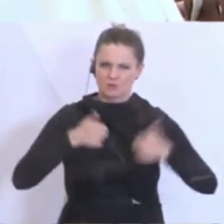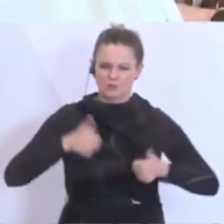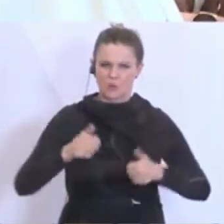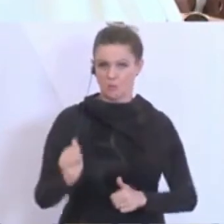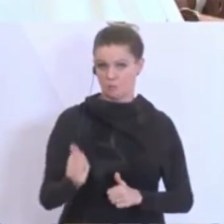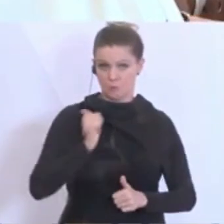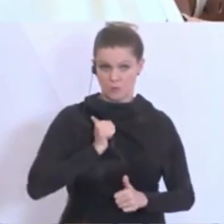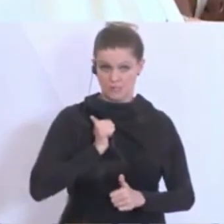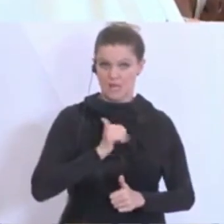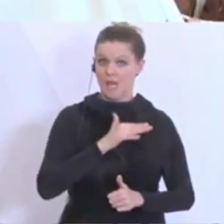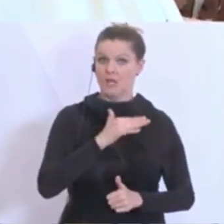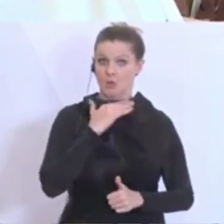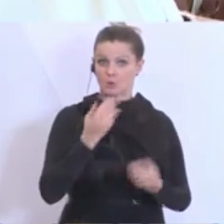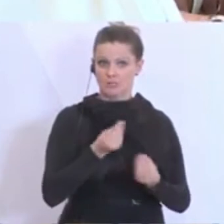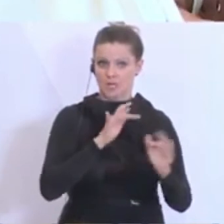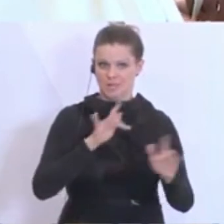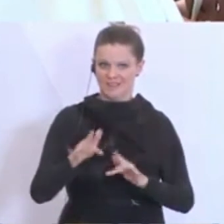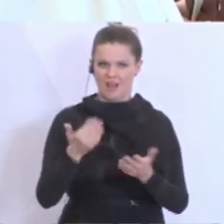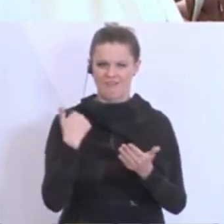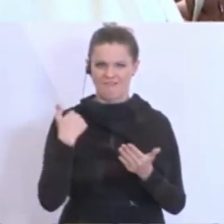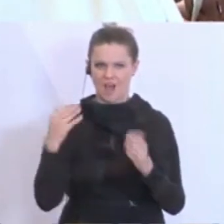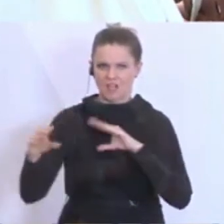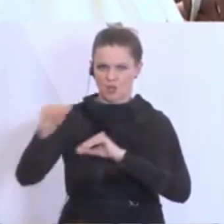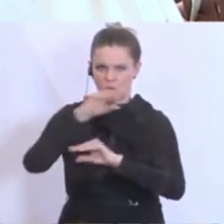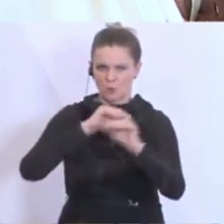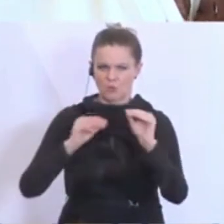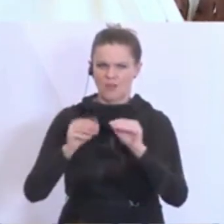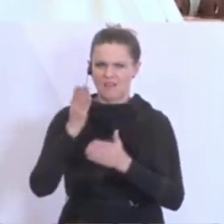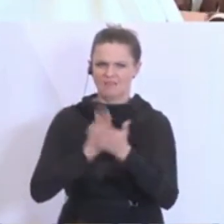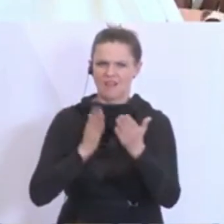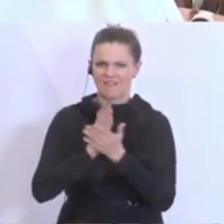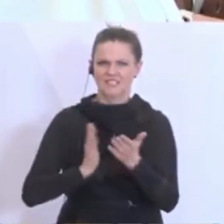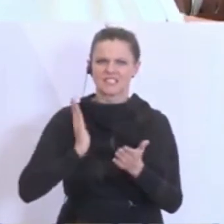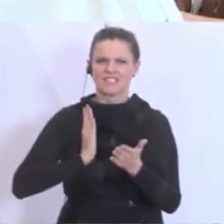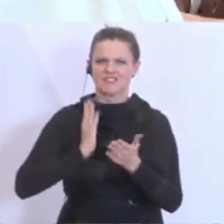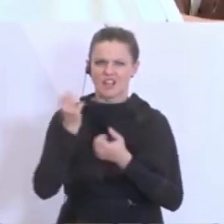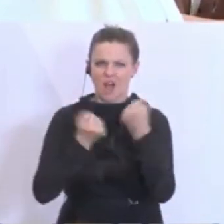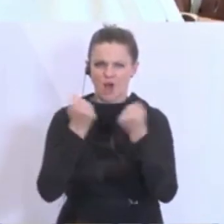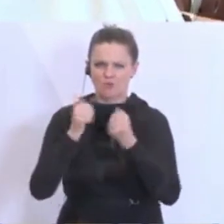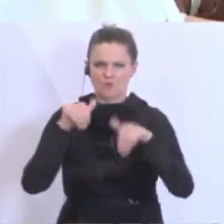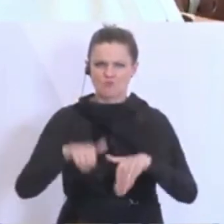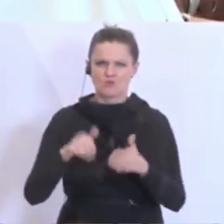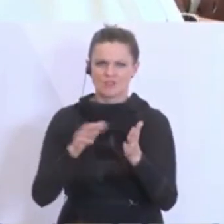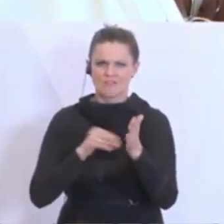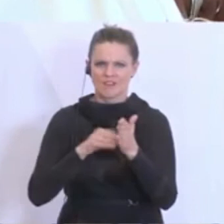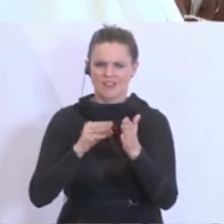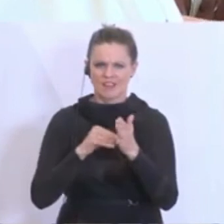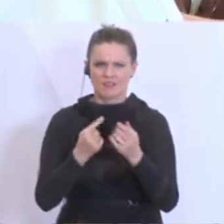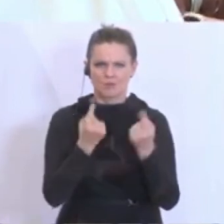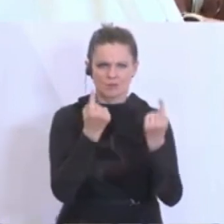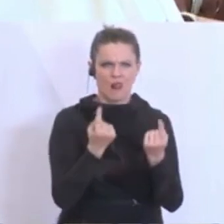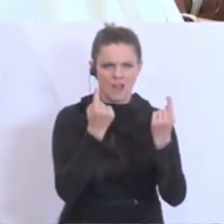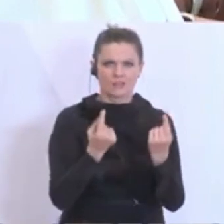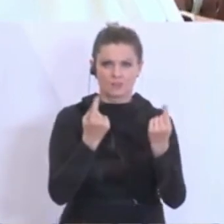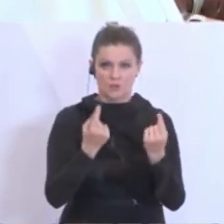ausreichend versorgt? Es hat das Gerücht gegeben, dass teilweise Zivilfahrzeuge zum Einsatz kommen, weil es nicht genug LKWs oder BKWs gibt.